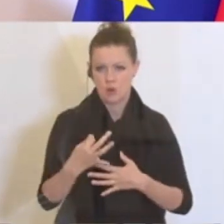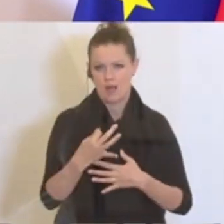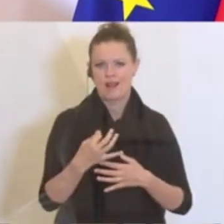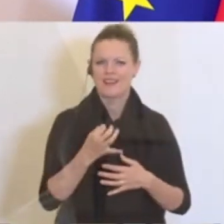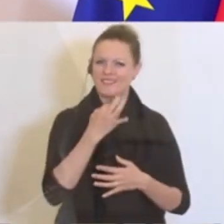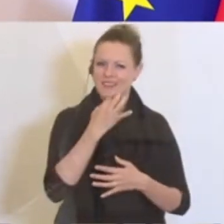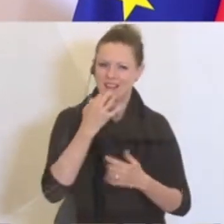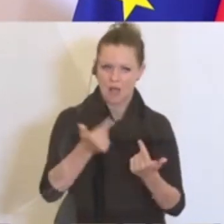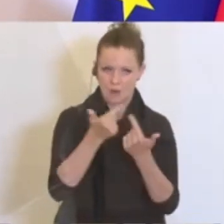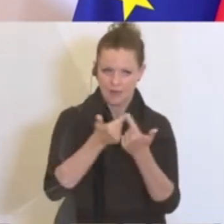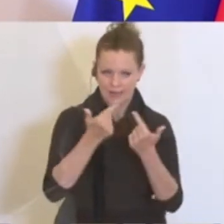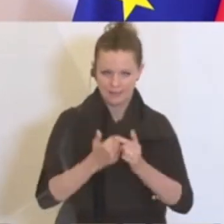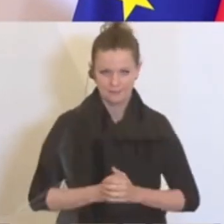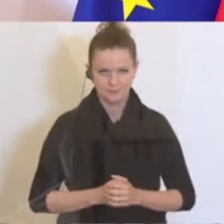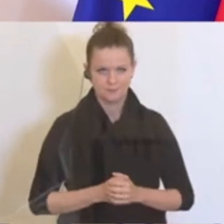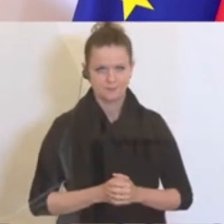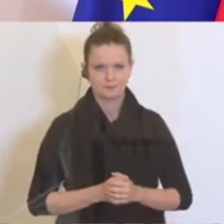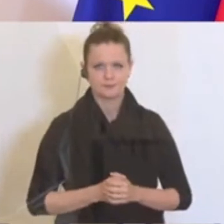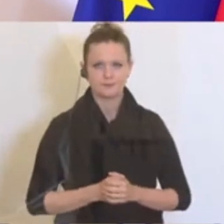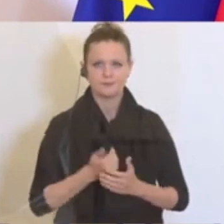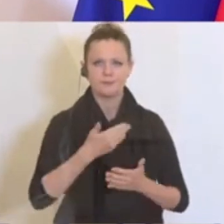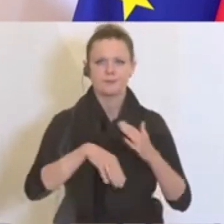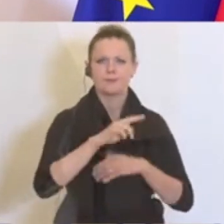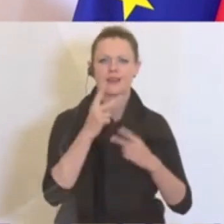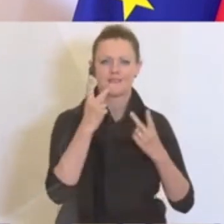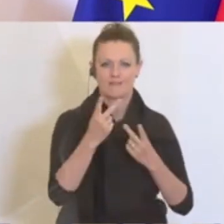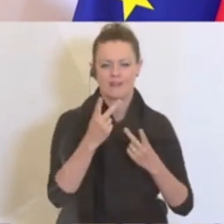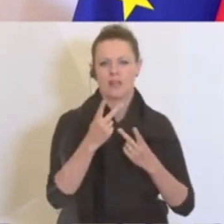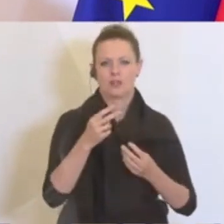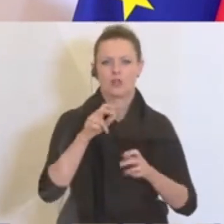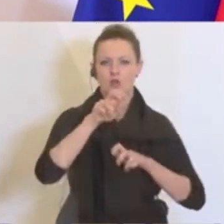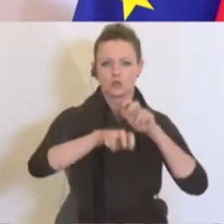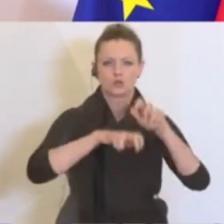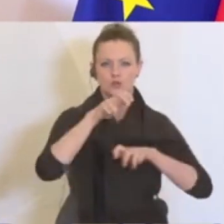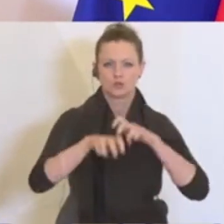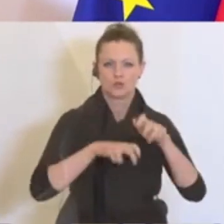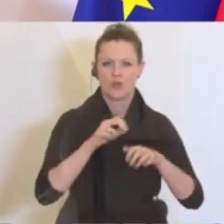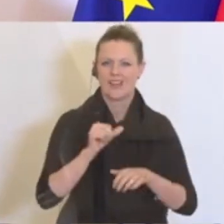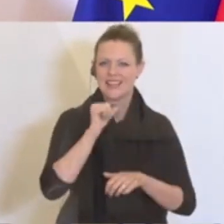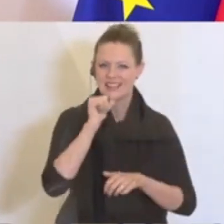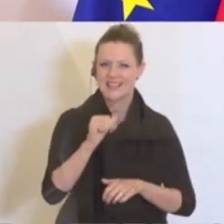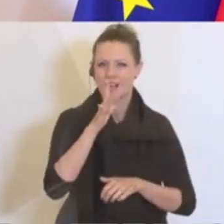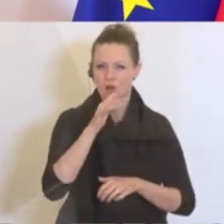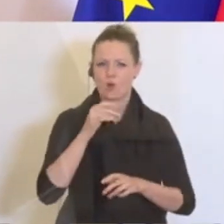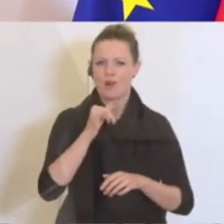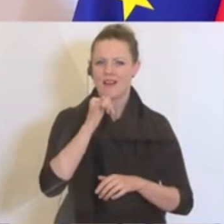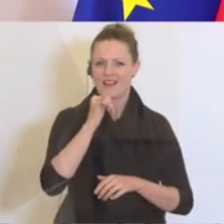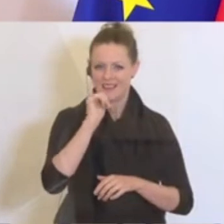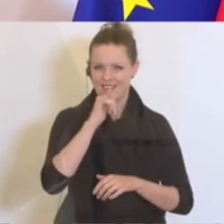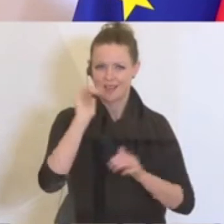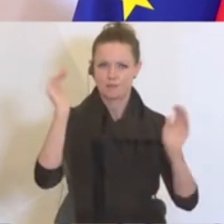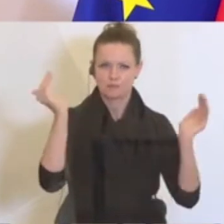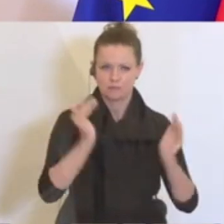Detail. Einerseits die Senkung der Mehrwertsteuer auf nichtalkoholische Getränke. Das ist eine Entlastung von rund